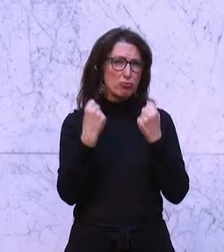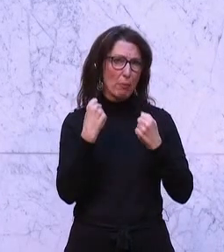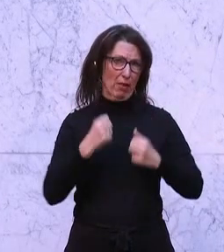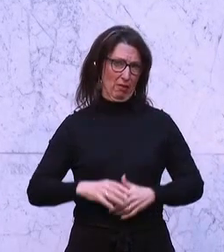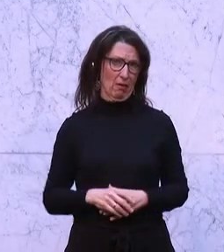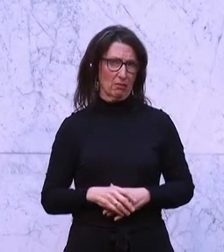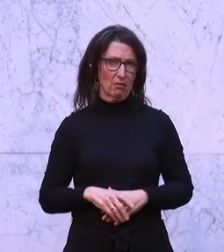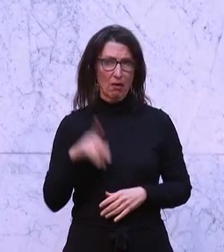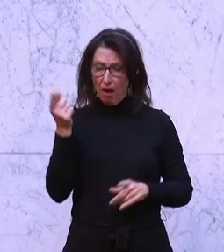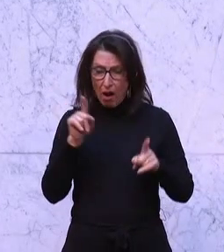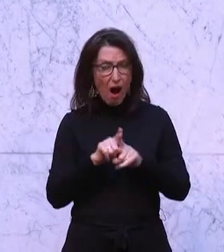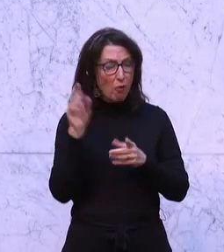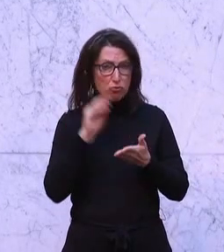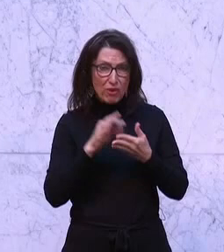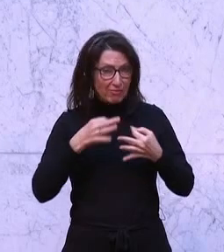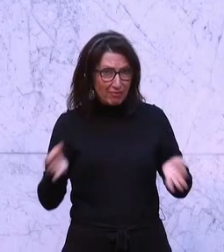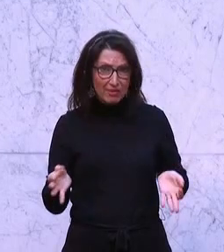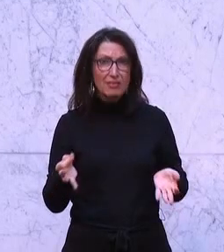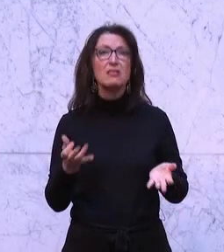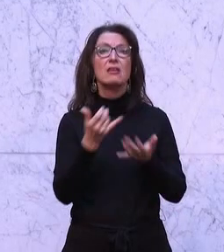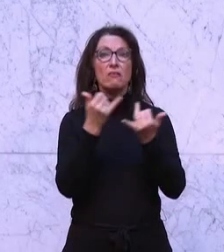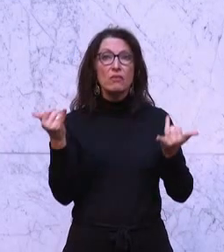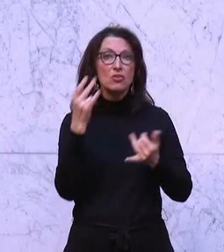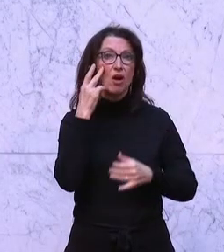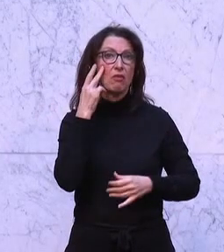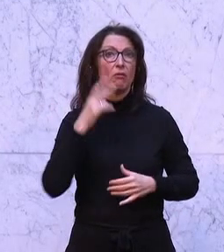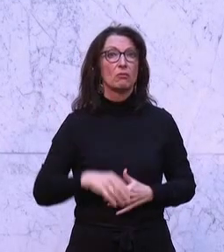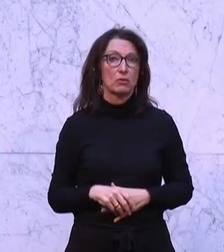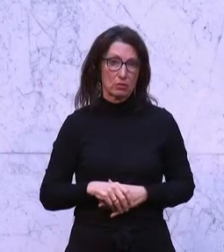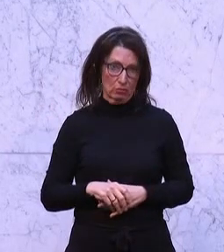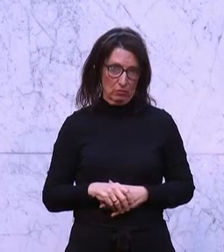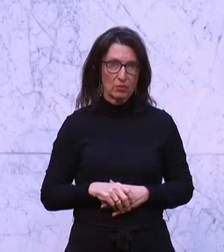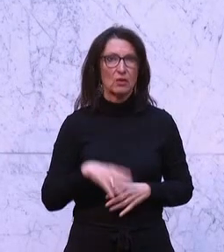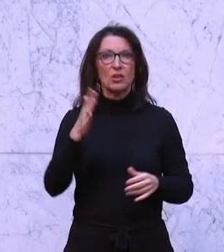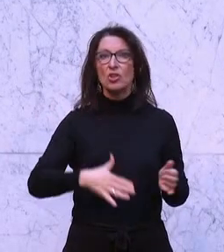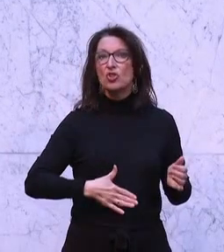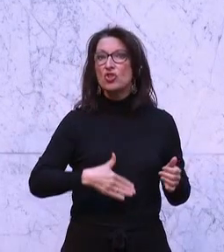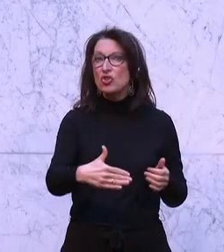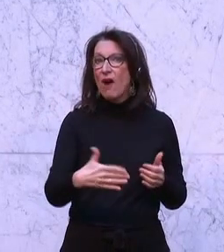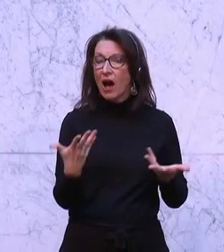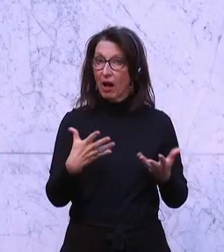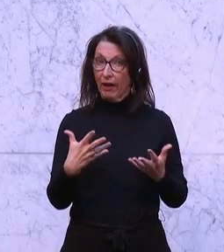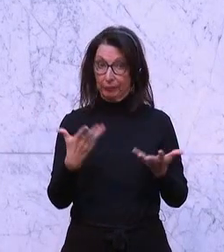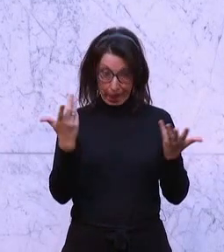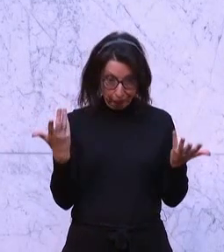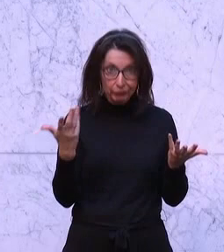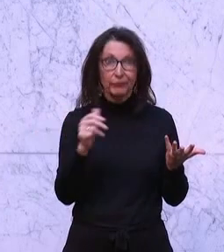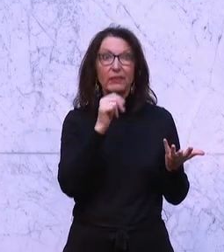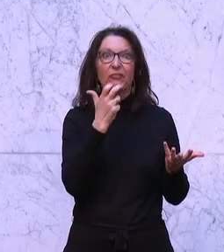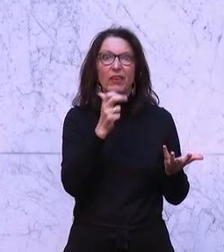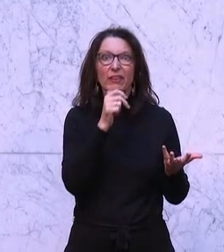Überhaupt nicht erwähnt wurde die Bedeutung der ergebnisoffenen und unabhängigen Schwangerenberatung. Der leichtere Zugang zu